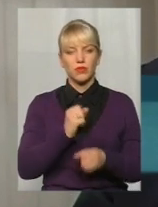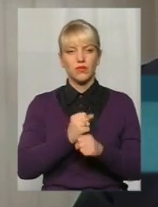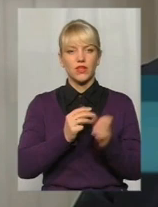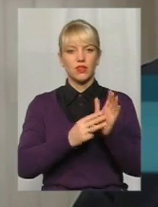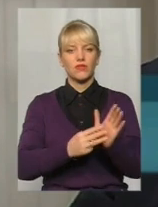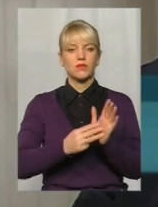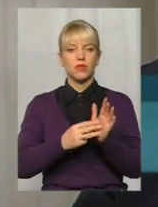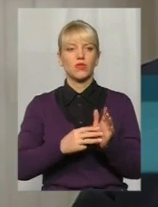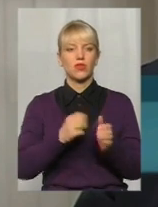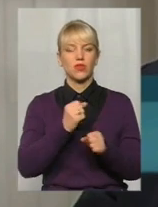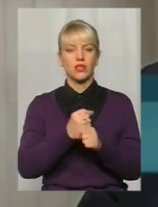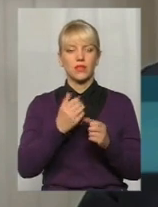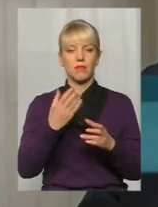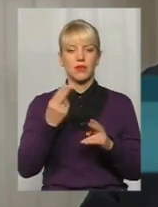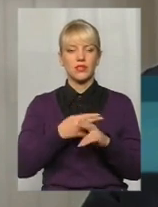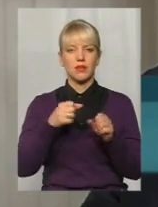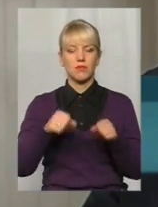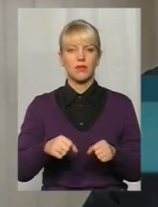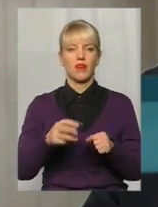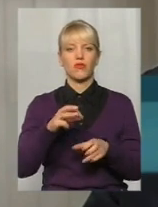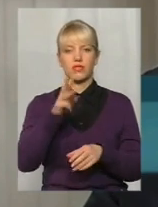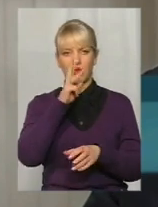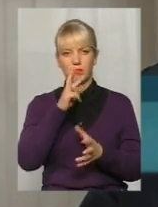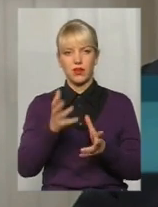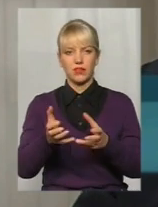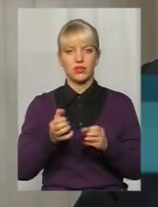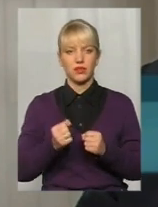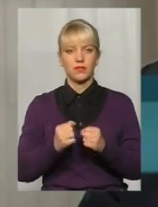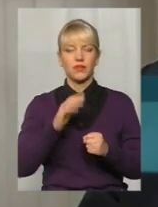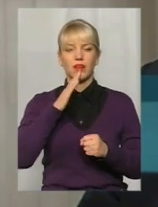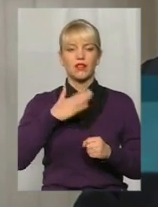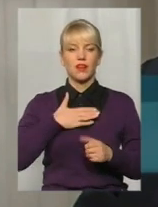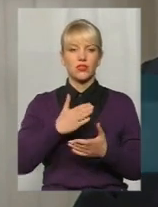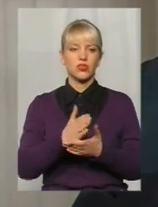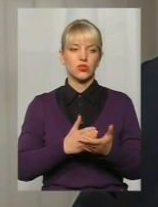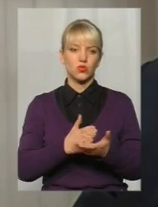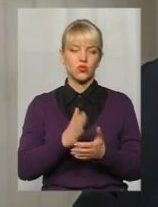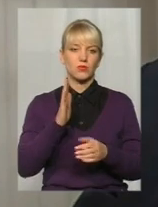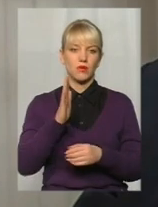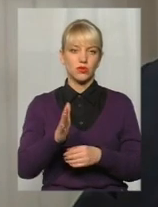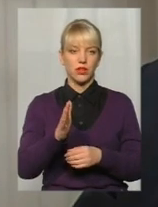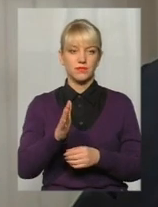без права на отримання на заробітну плату. Наша служба буде